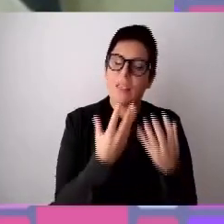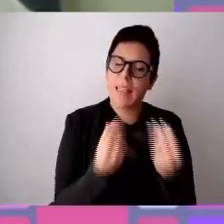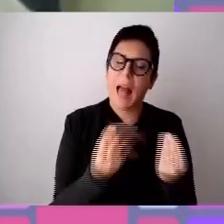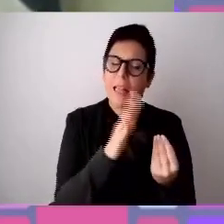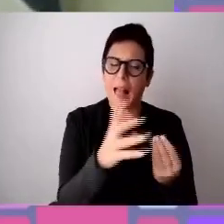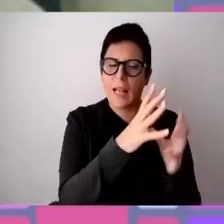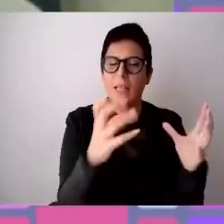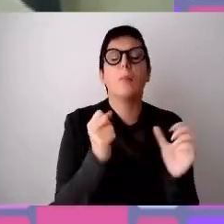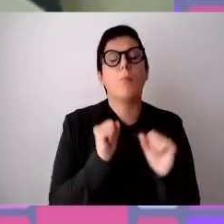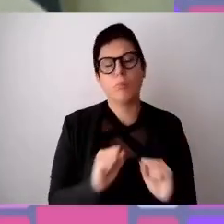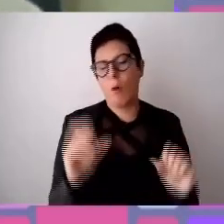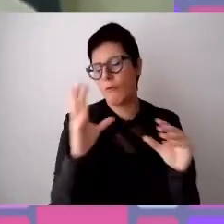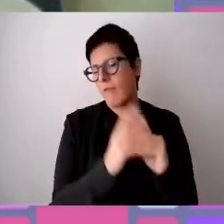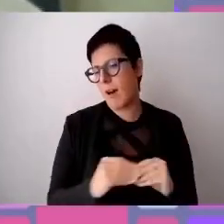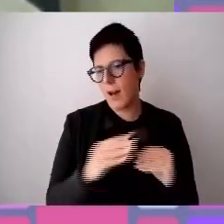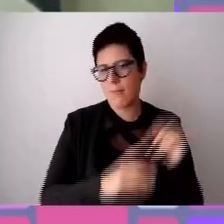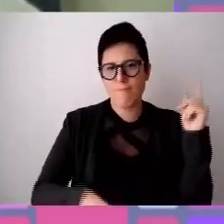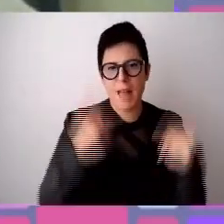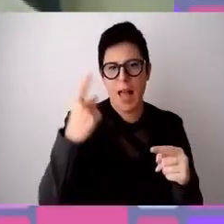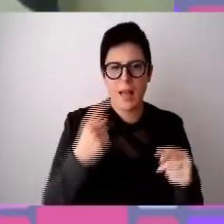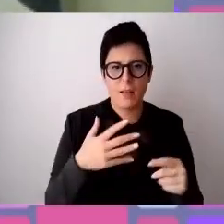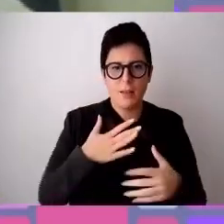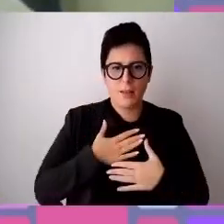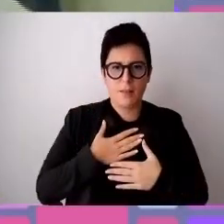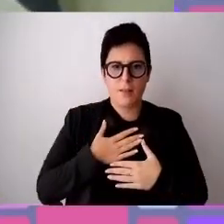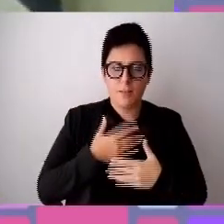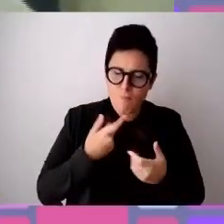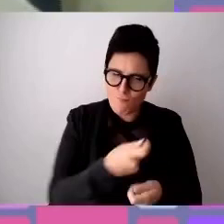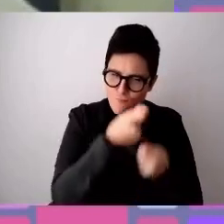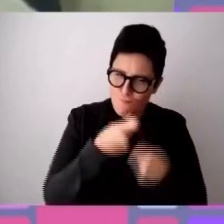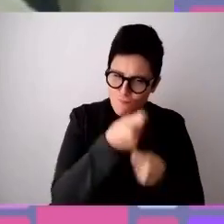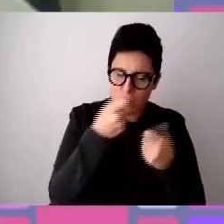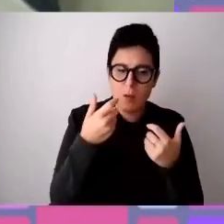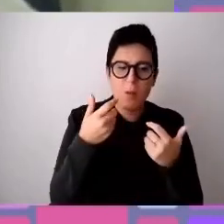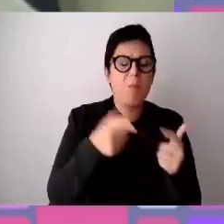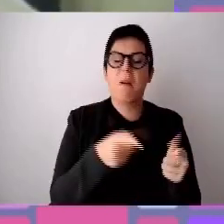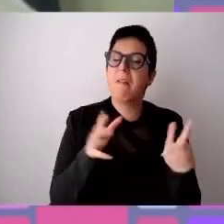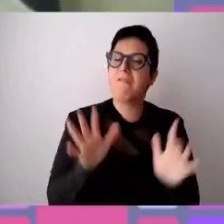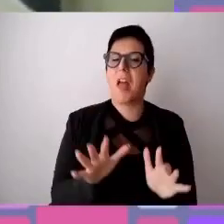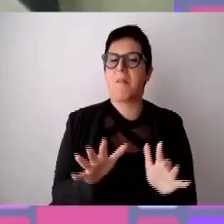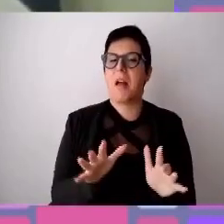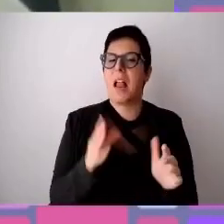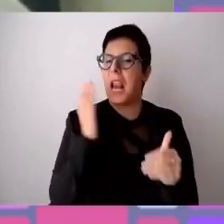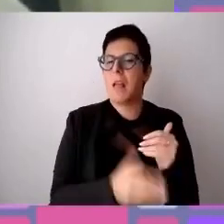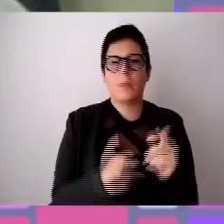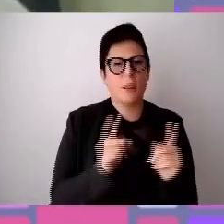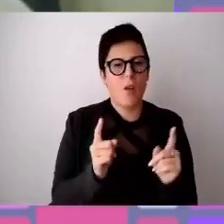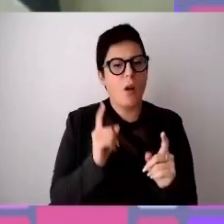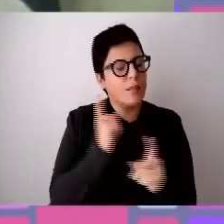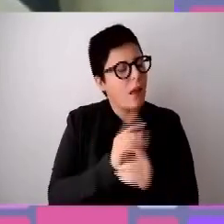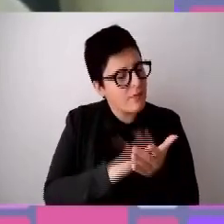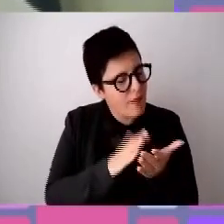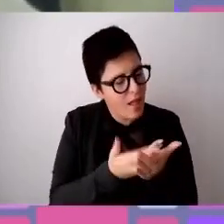altre aziende. la mia esortazione è questa, non vi fermate sui limiti, ma valorizzate le